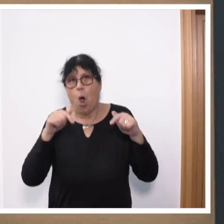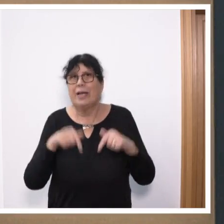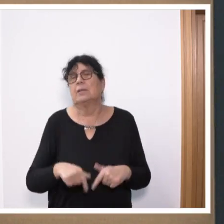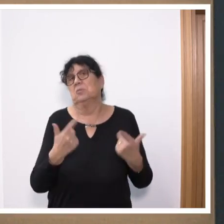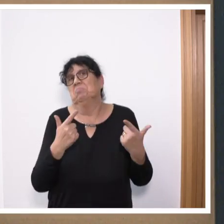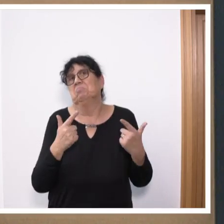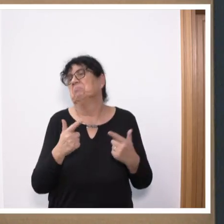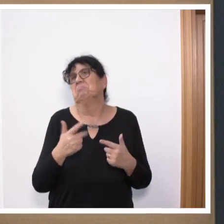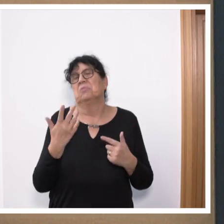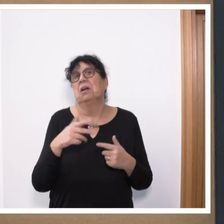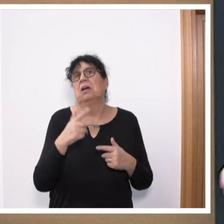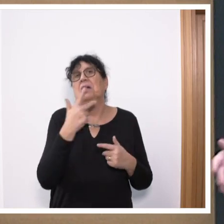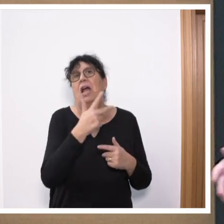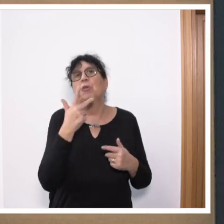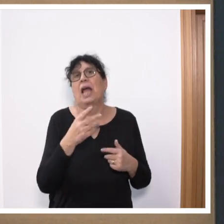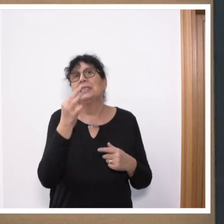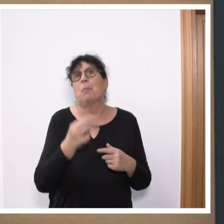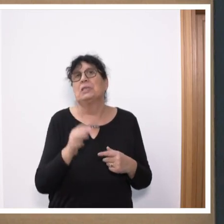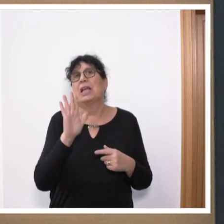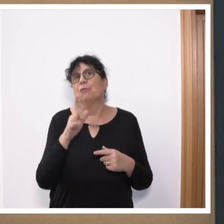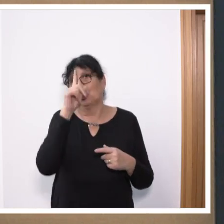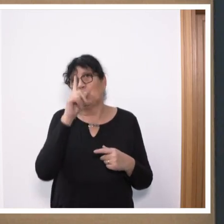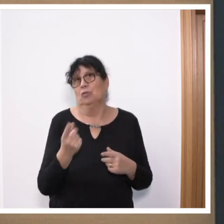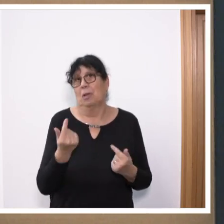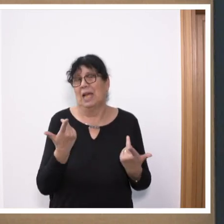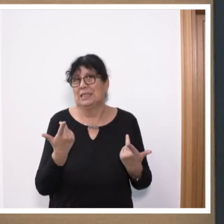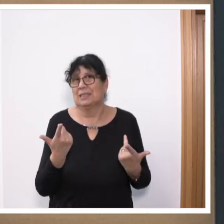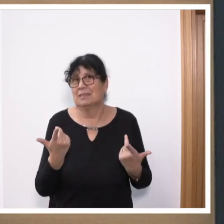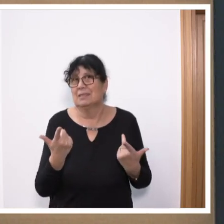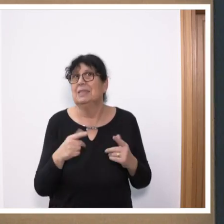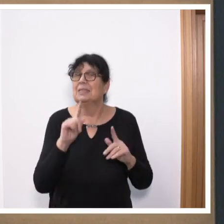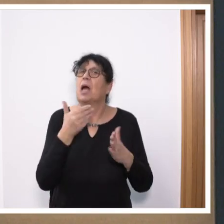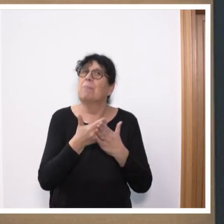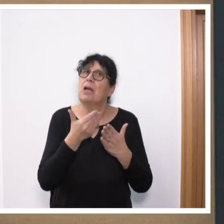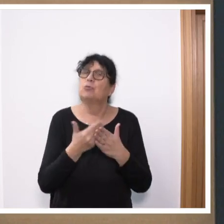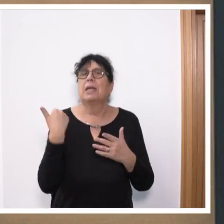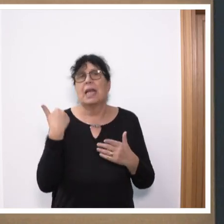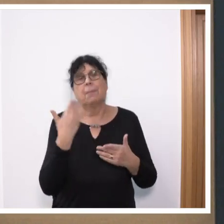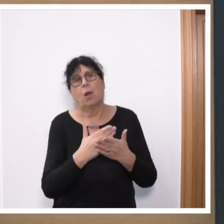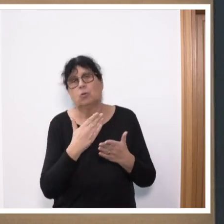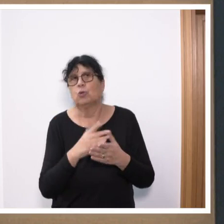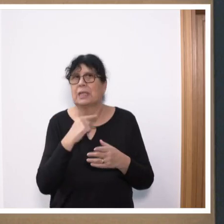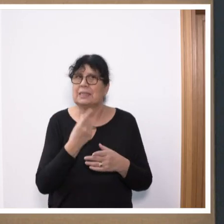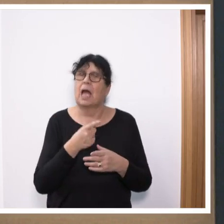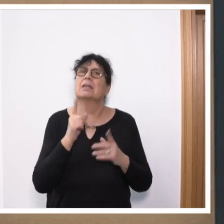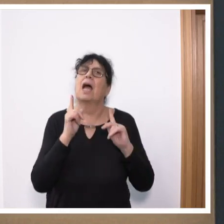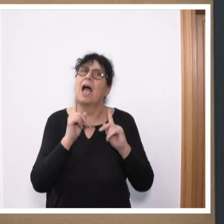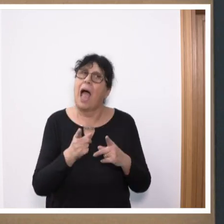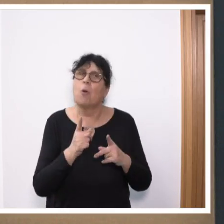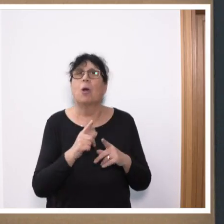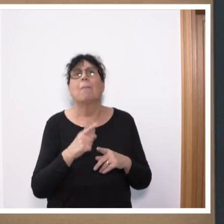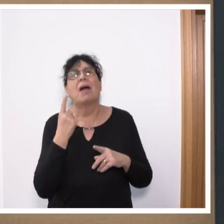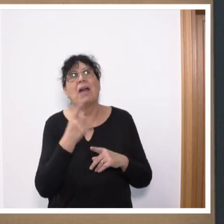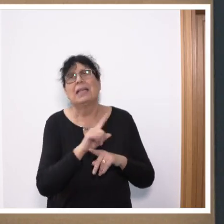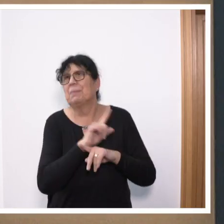Drittel von dem, wie es in Deutschland der Fall ist. Das Beispiel Schweden hat Stefan Rauber ebenfalls angeführt. Auch dort wird deutlich, wir sind bei Weitem nicht